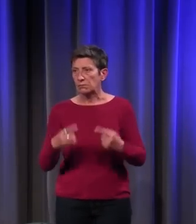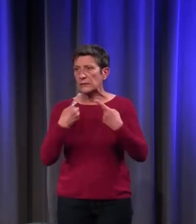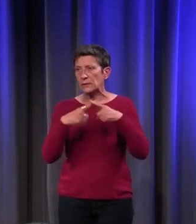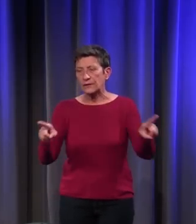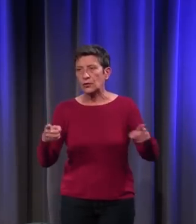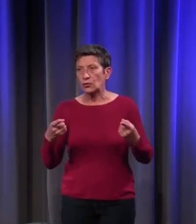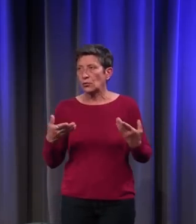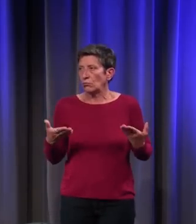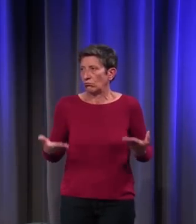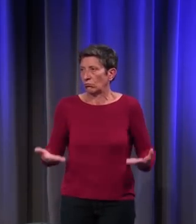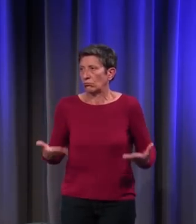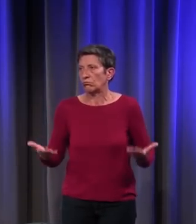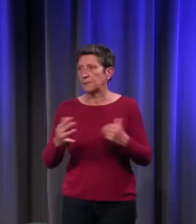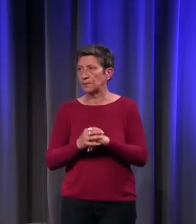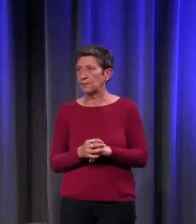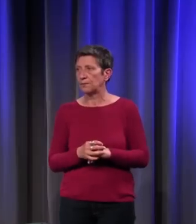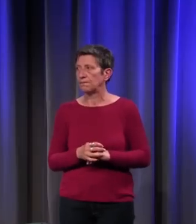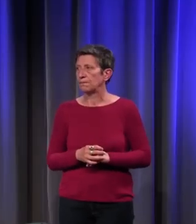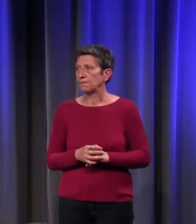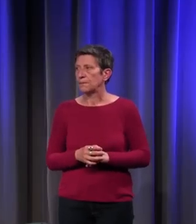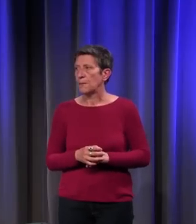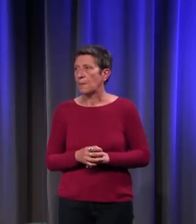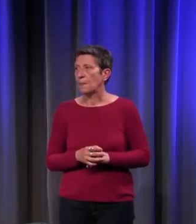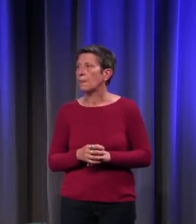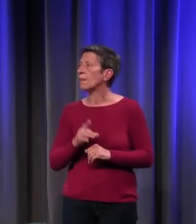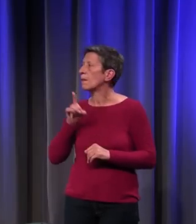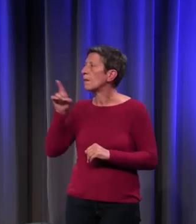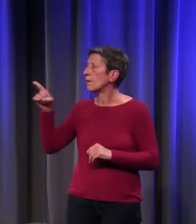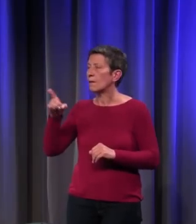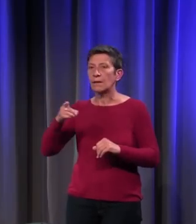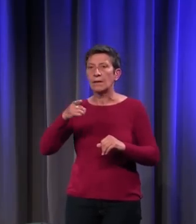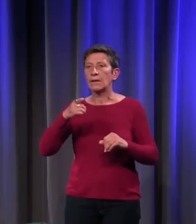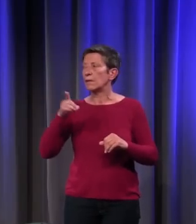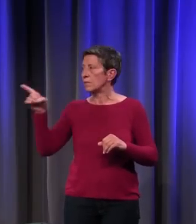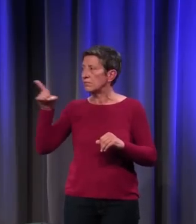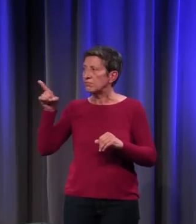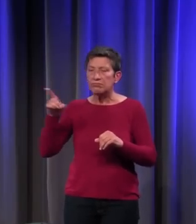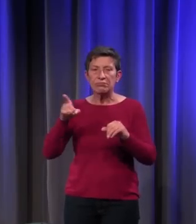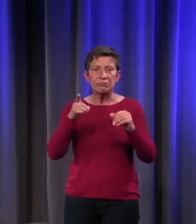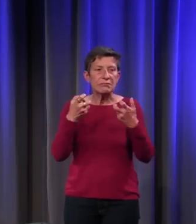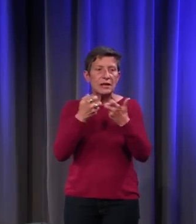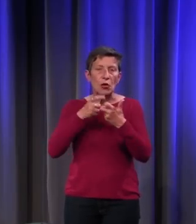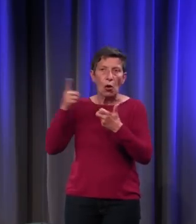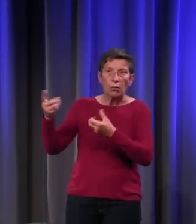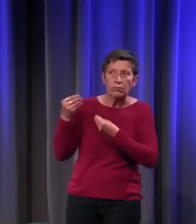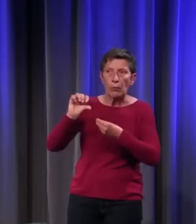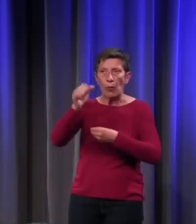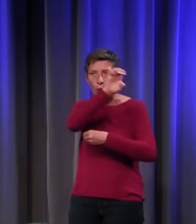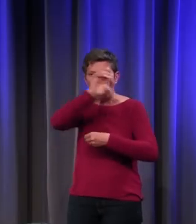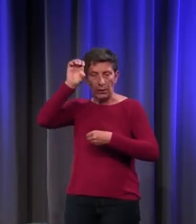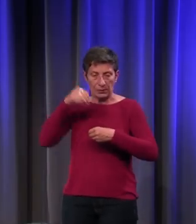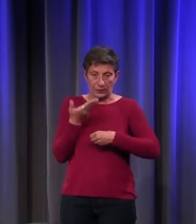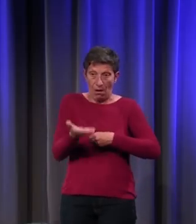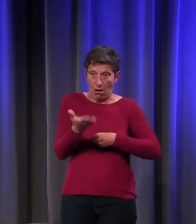nos pratiques à nous. Ce que vous décrivez à propos du Premier Empire a perduré tout au long du XIXe